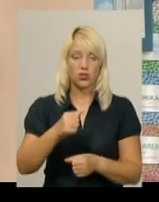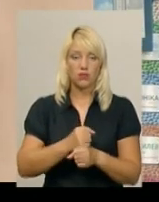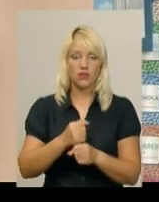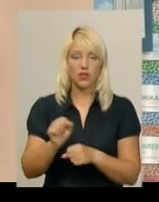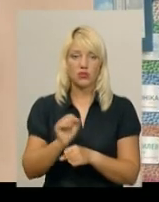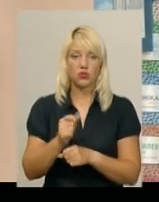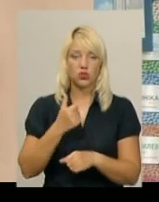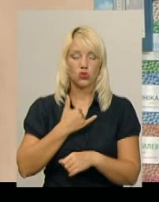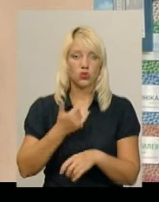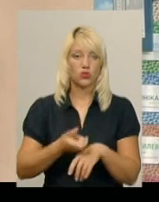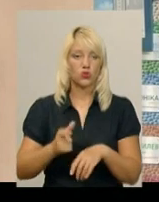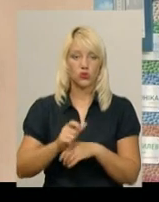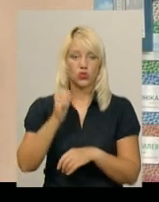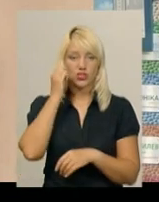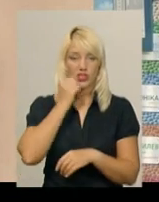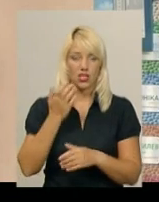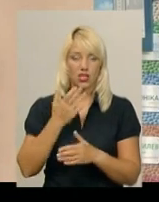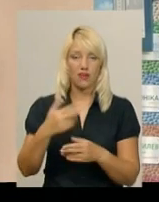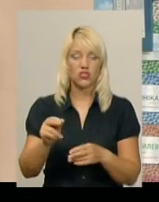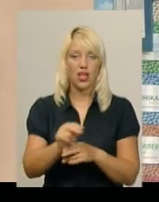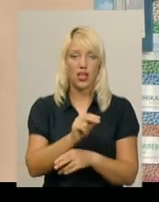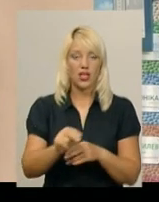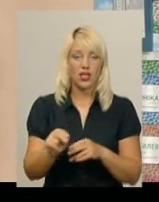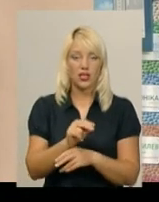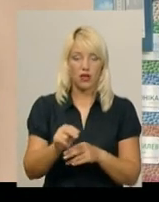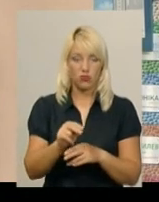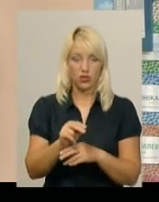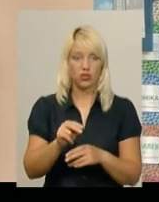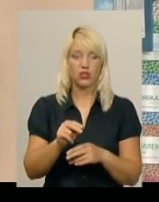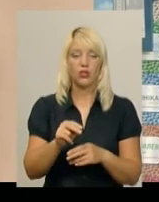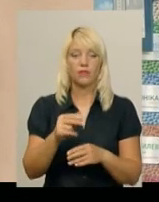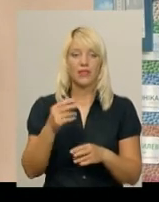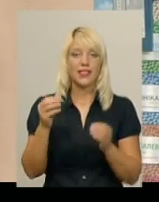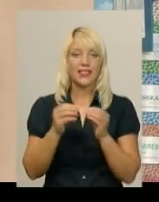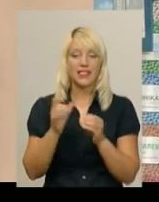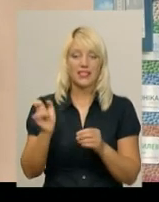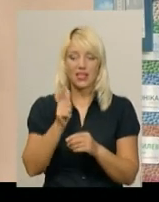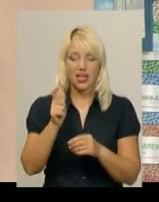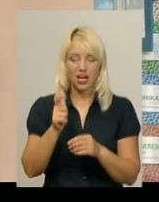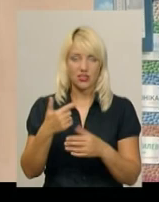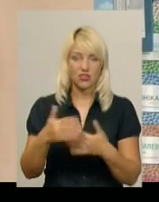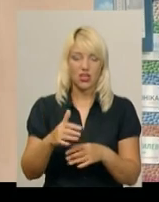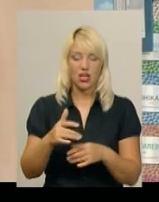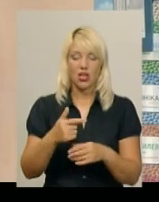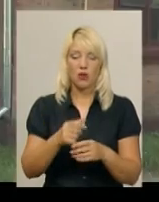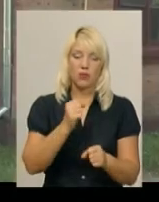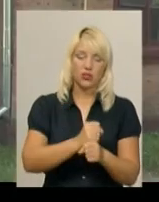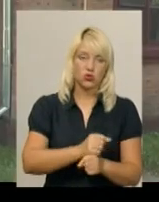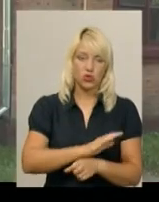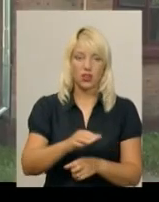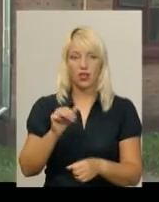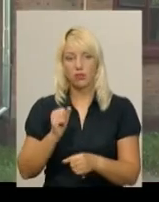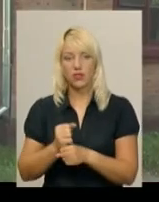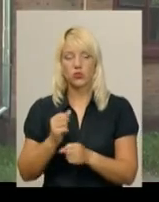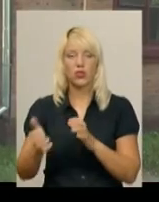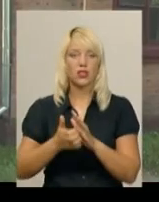стара, яка вже ремонту разів за десять підлягалася, і вона то працює, то не працює. Не